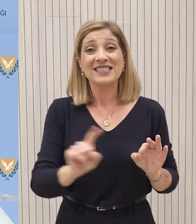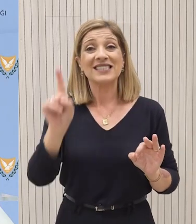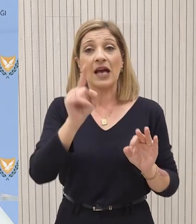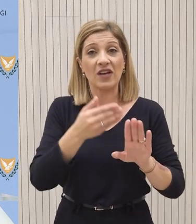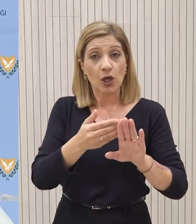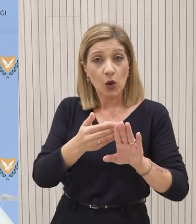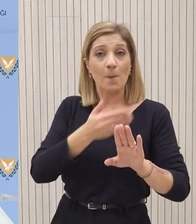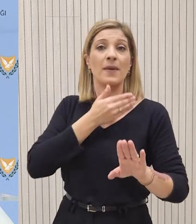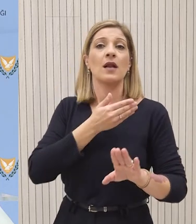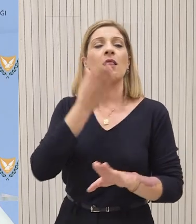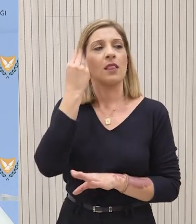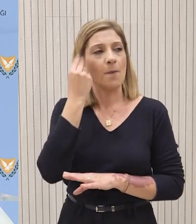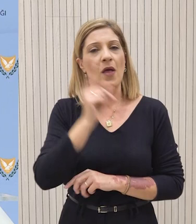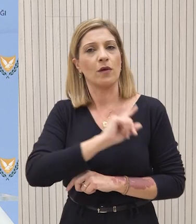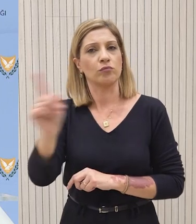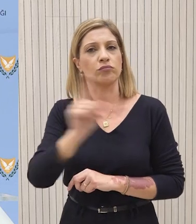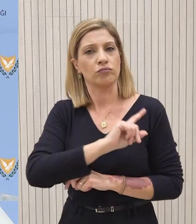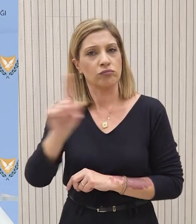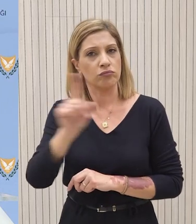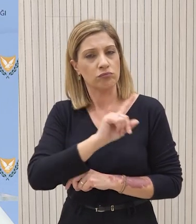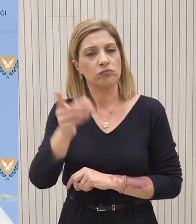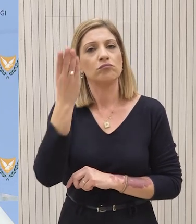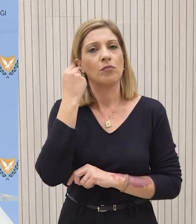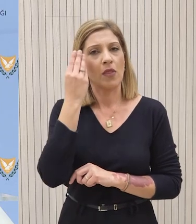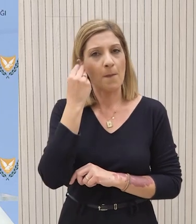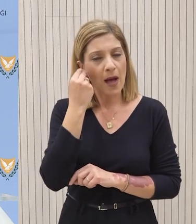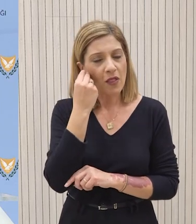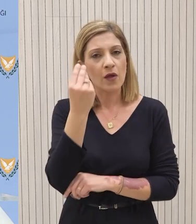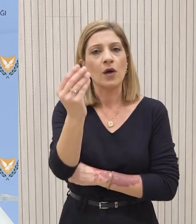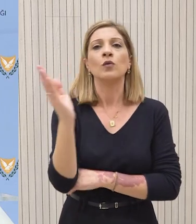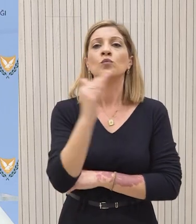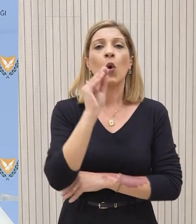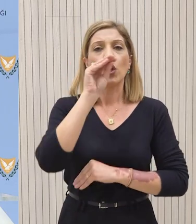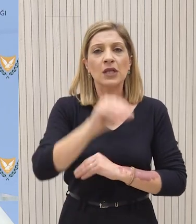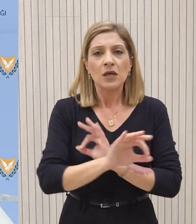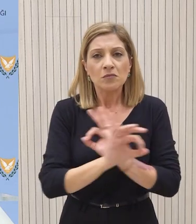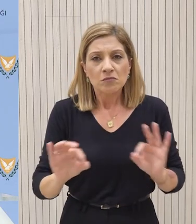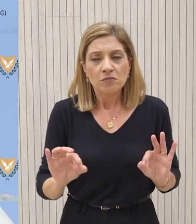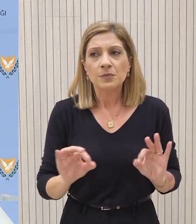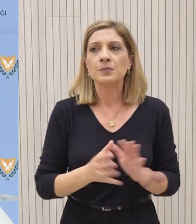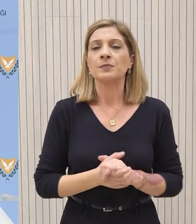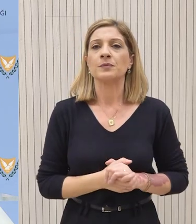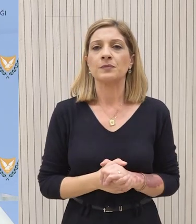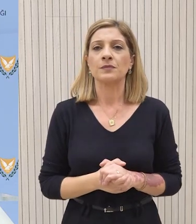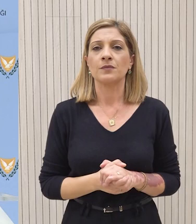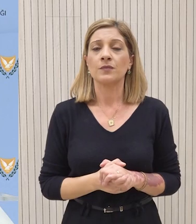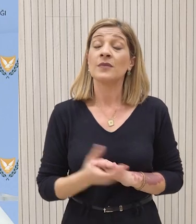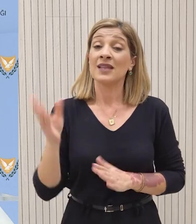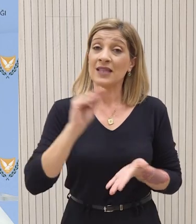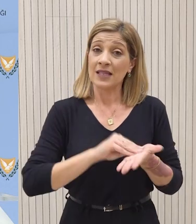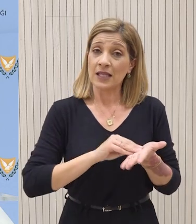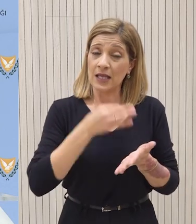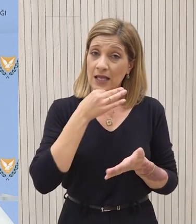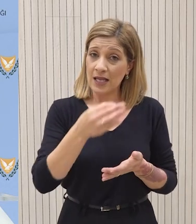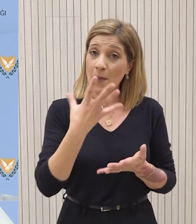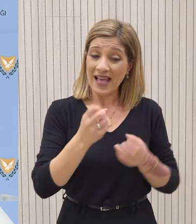τις διαδρομές που θα τεχθούν και πάλι σε λειτουργία και πότε θα εγκατασταθεί ο εξοπλισμός. Να πω ότι έχει